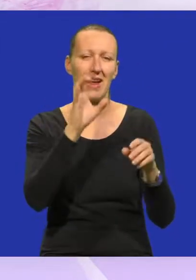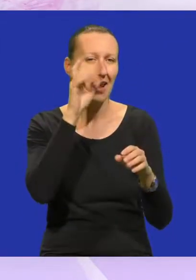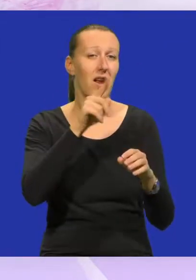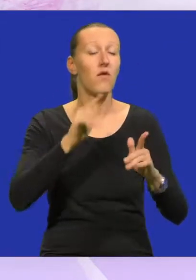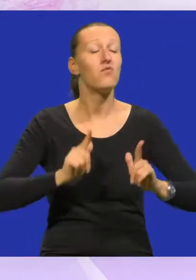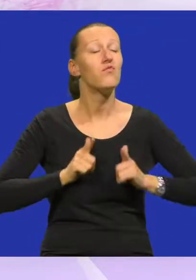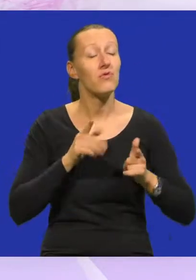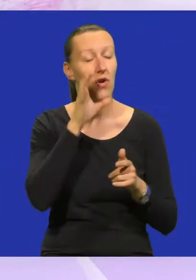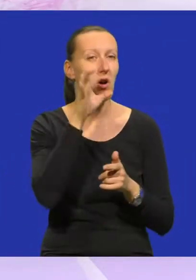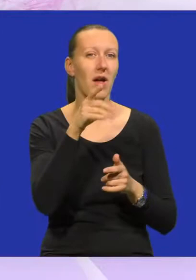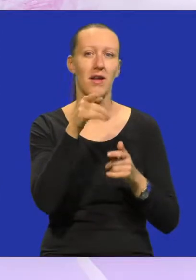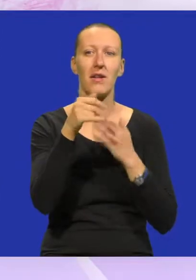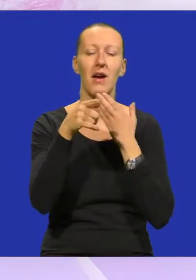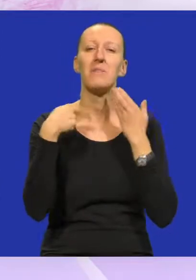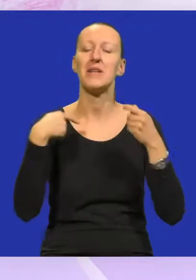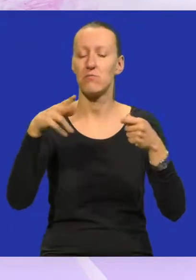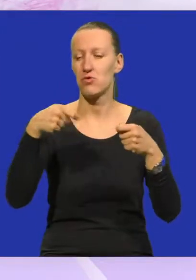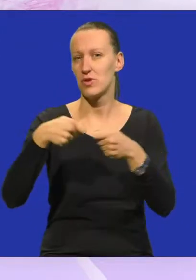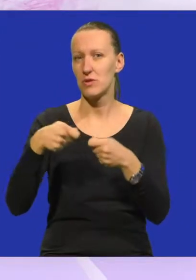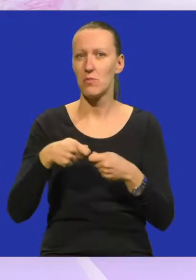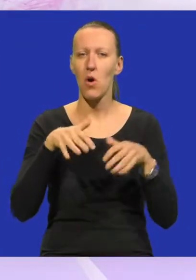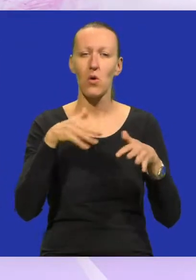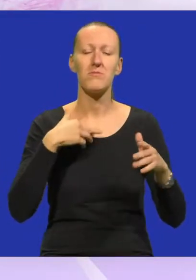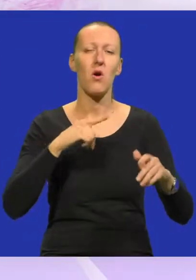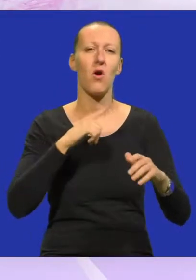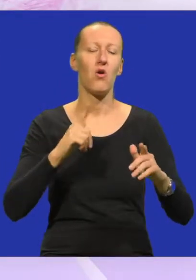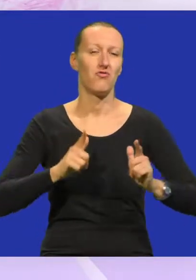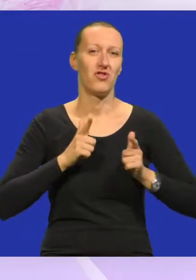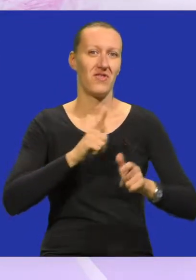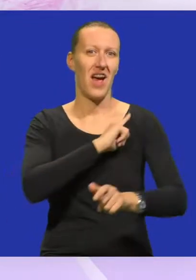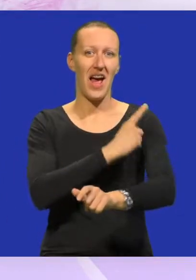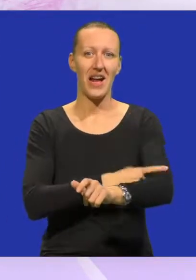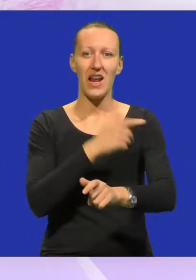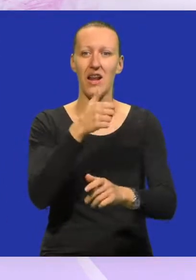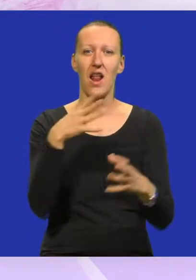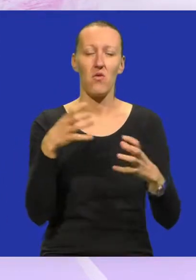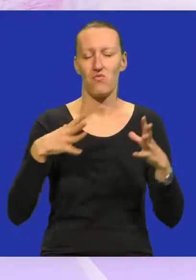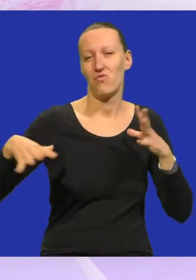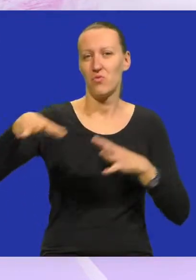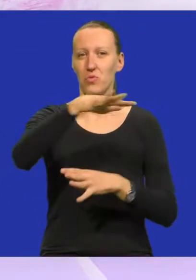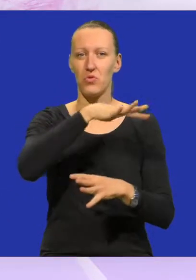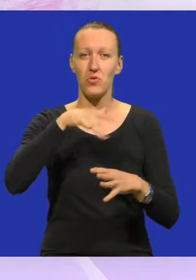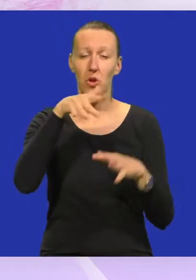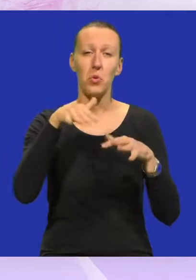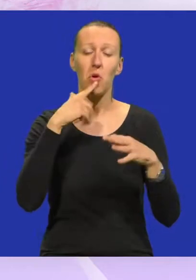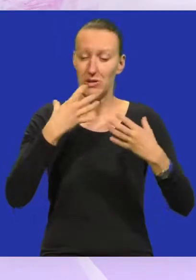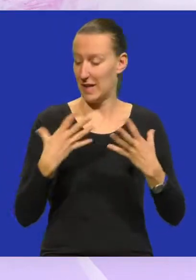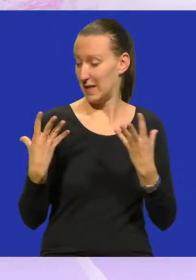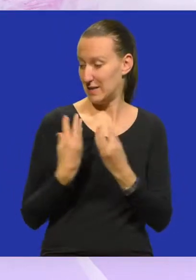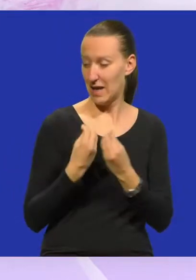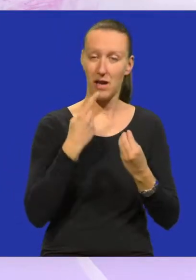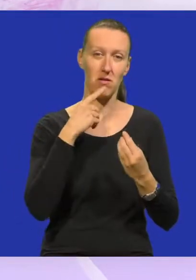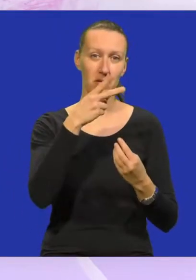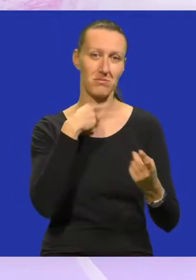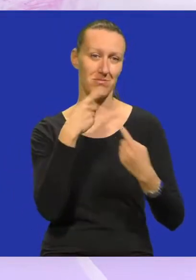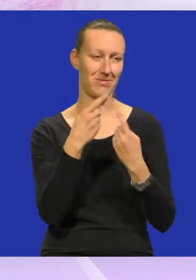druge umjetnosti, je da spajamo ljude, da smo živa energija i da je to jedan društveni čin. I ti ljudi koji onda sjede zajedno i